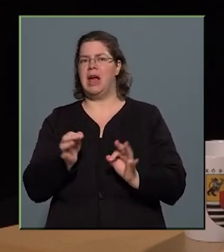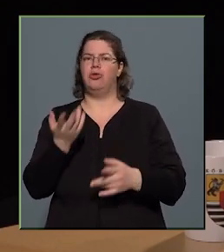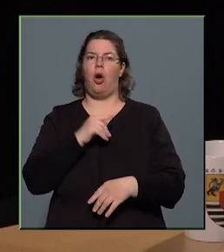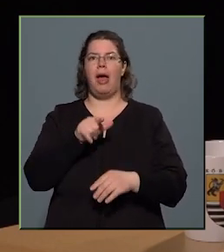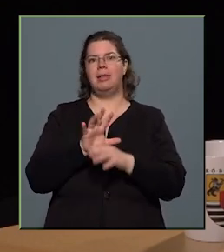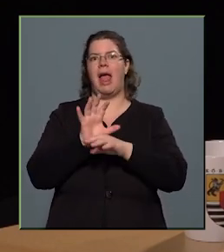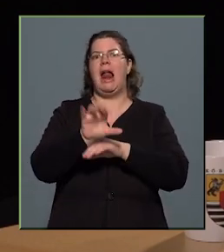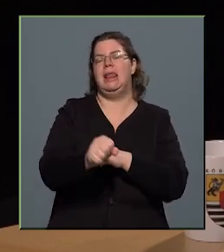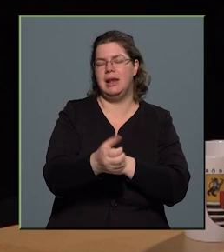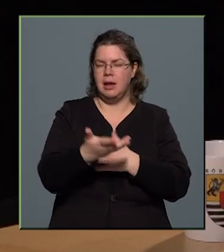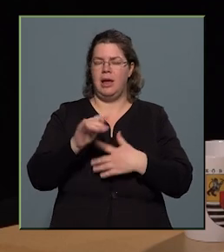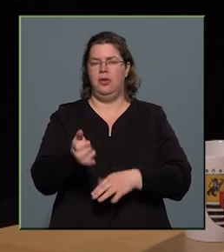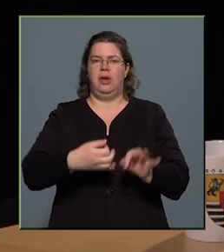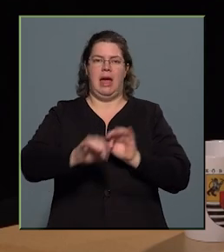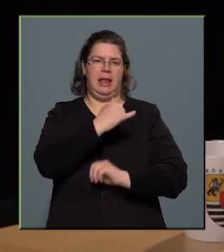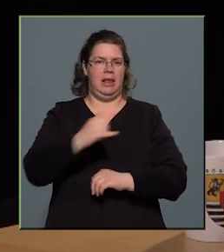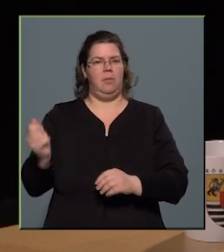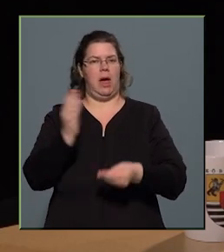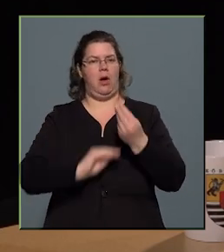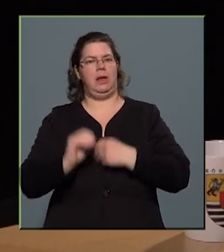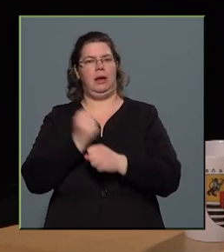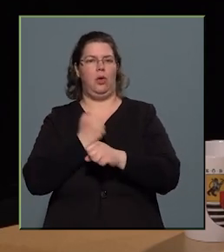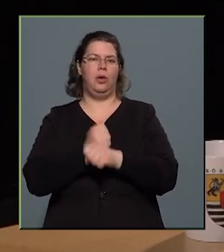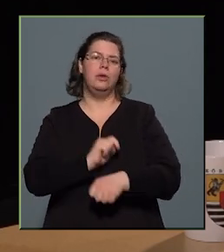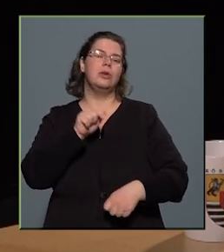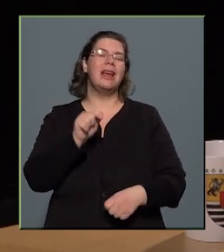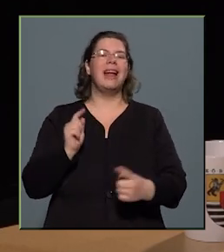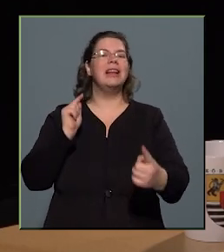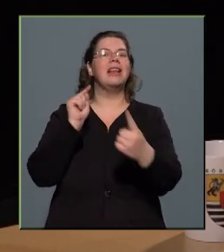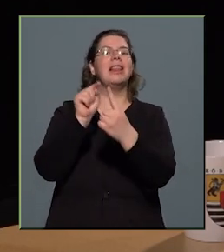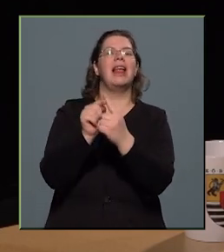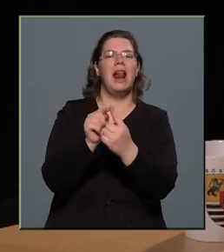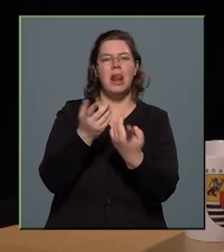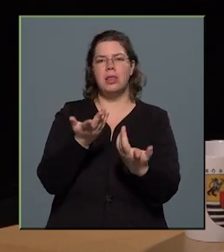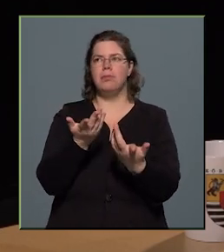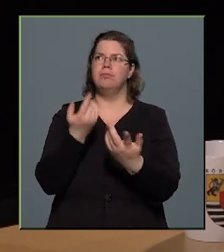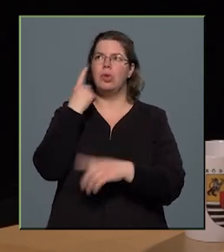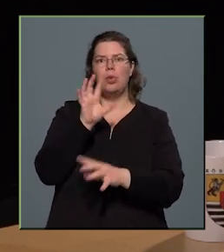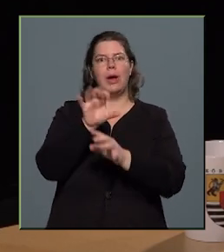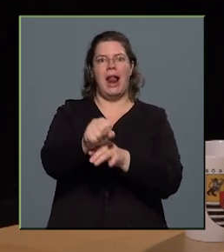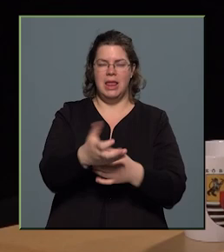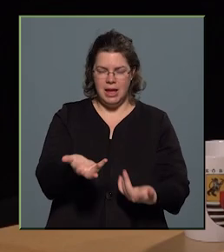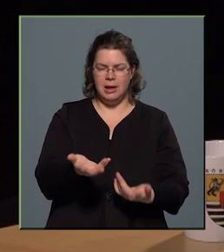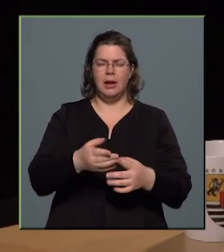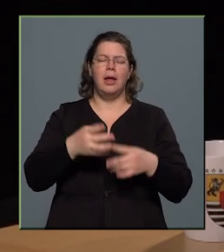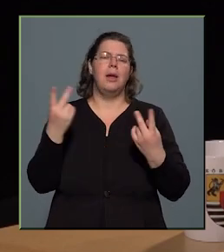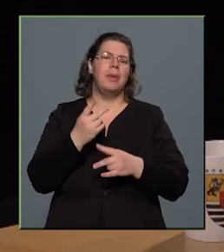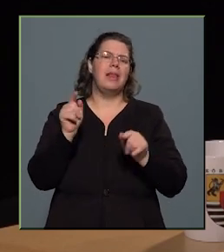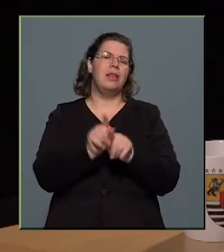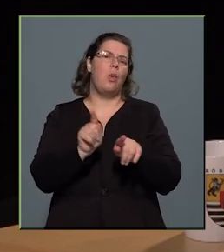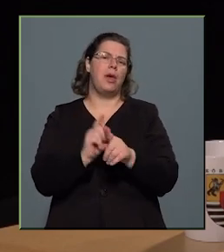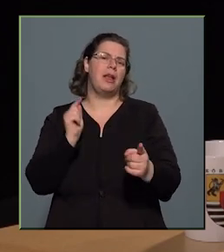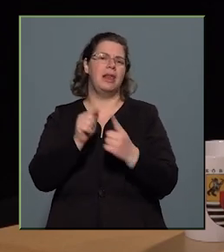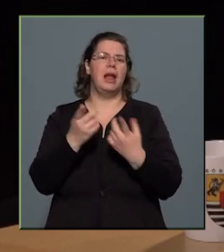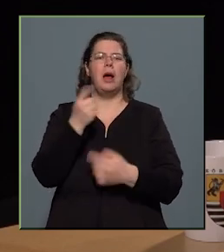érni, és hát egész évben azért dolgozunk, hogy ezeket a célokat el tudjuk érni. Nyilván ezek olyan célok, amelyek a